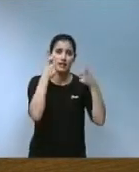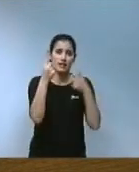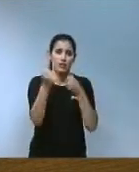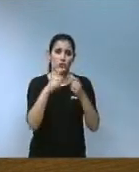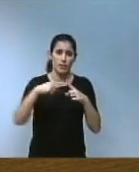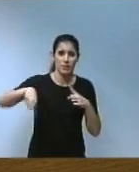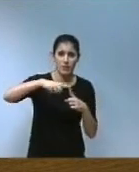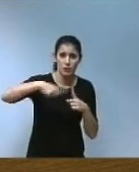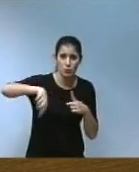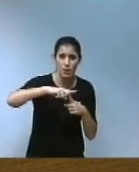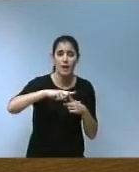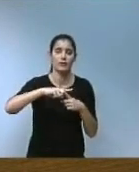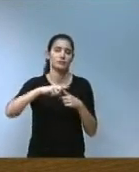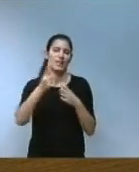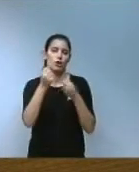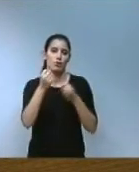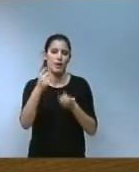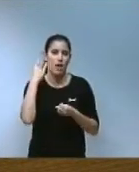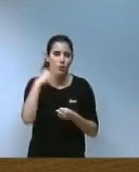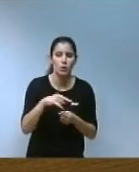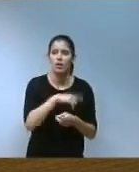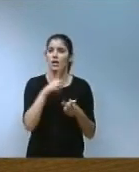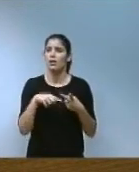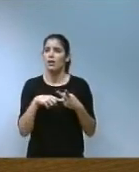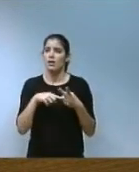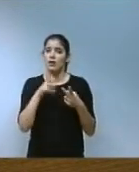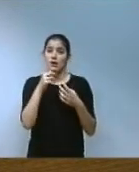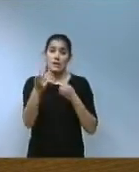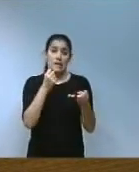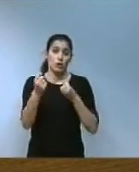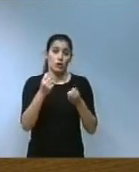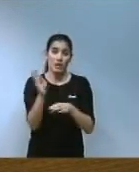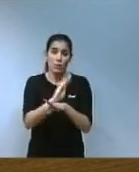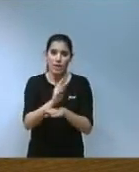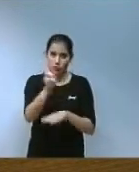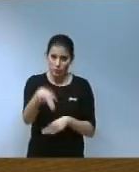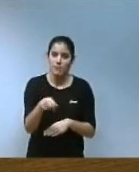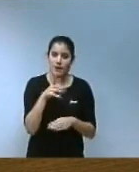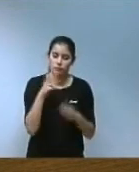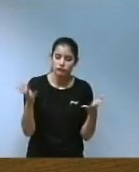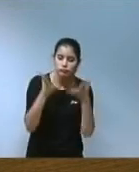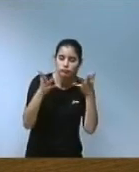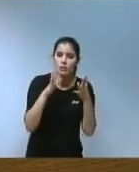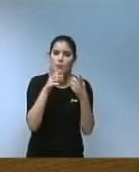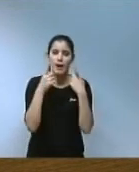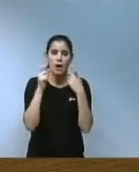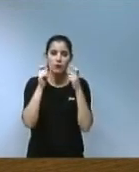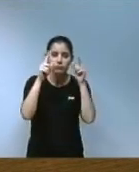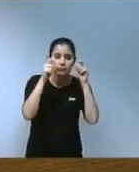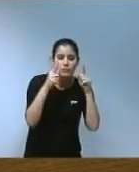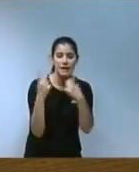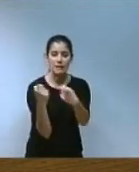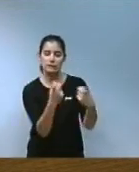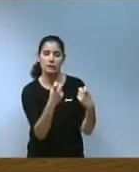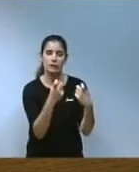energètica, economia blava, indústries creatives o economia de les cures per a detectar les necessitats, vigilar l